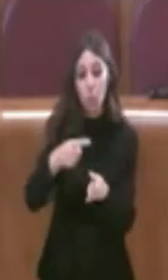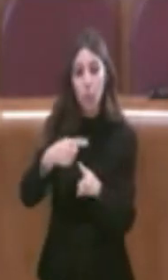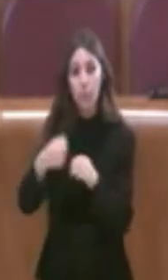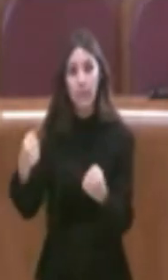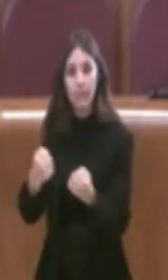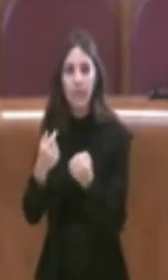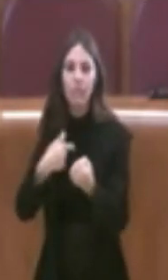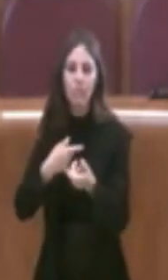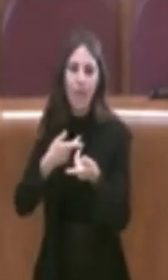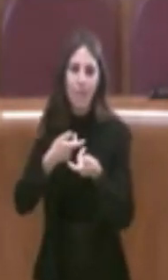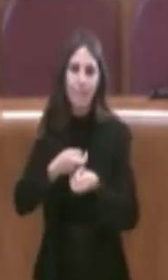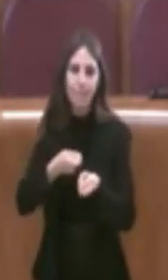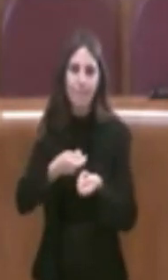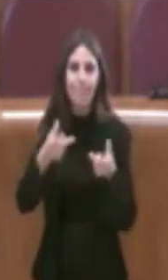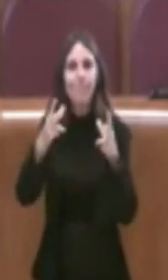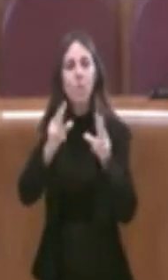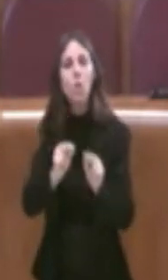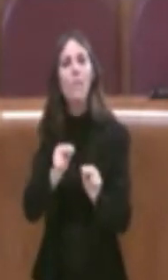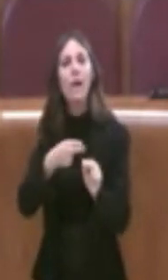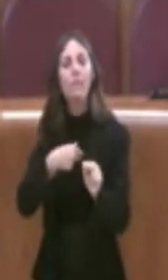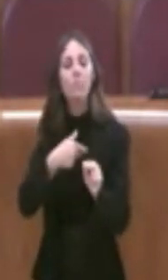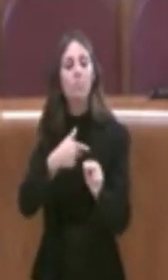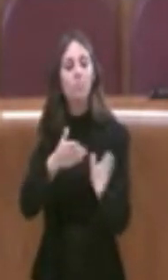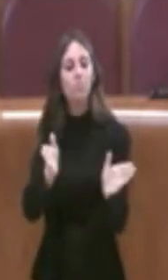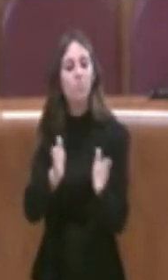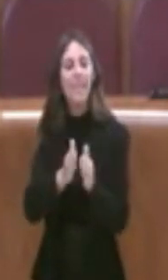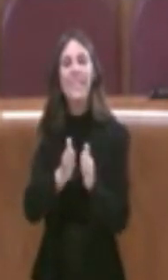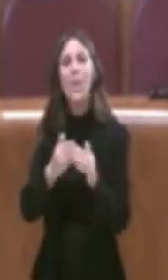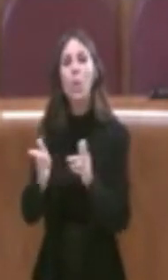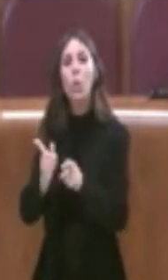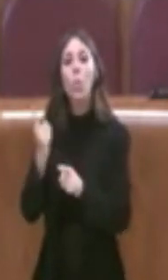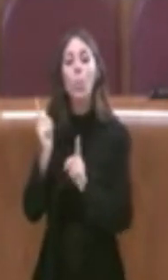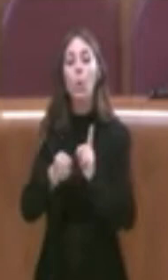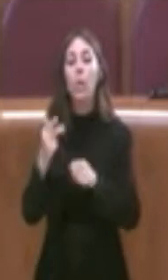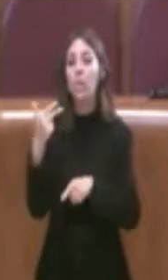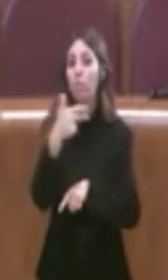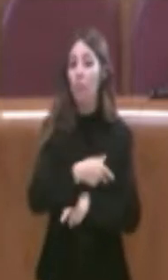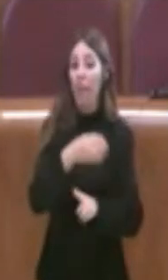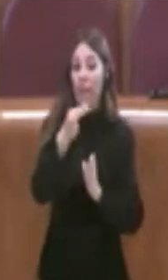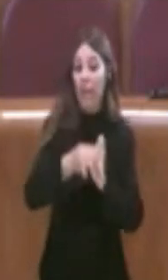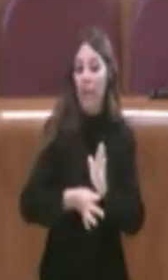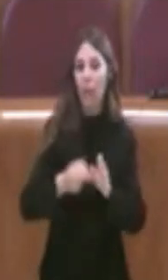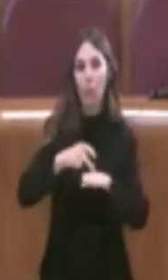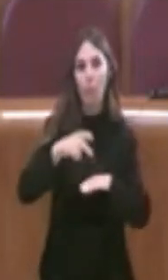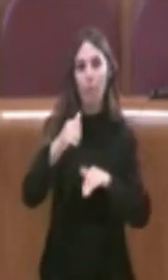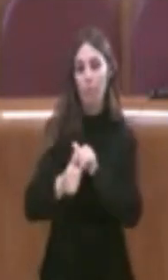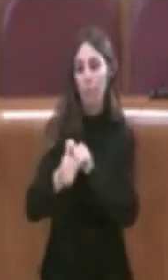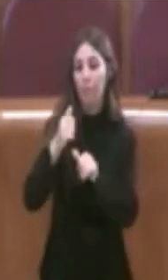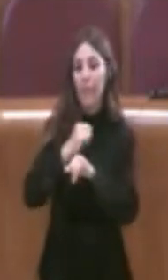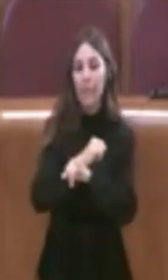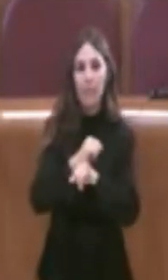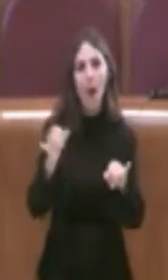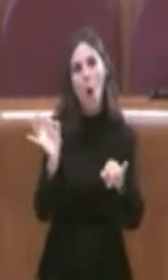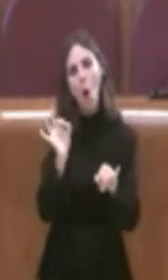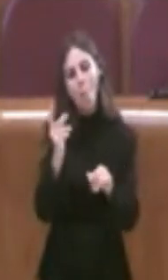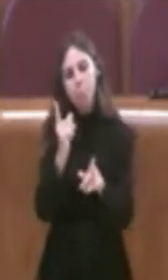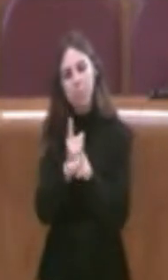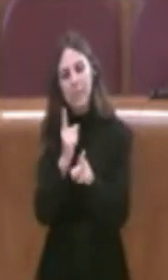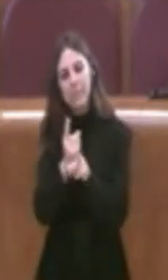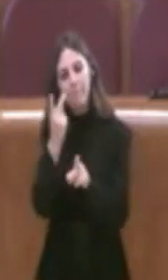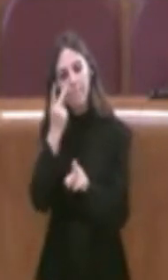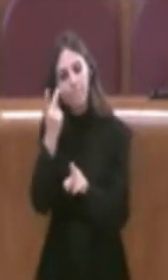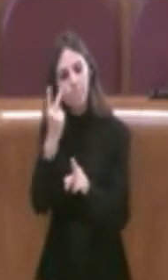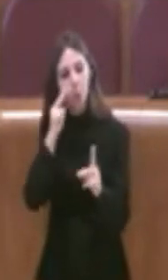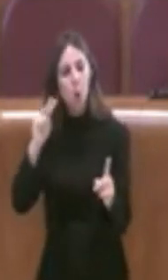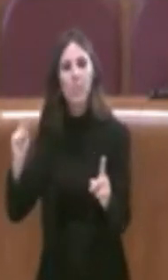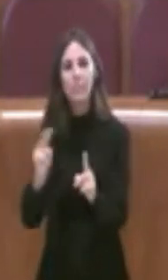rinnovato diversi settori delle politiche sociali, che magari non erano stati mai regolamentati o che avevano bisogno di essere rivisti in un'ottica nuova,